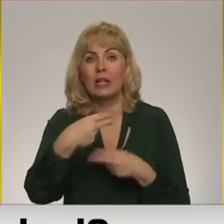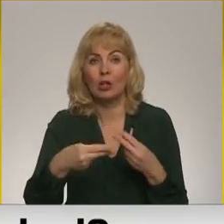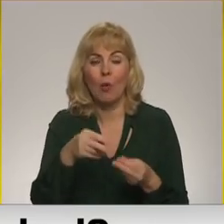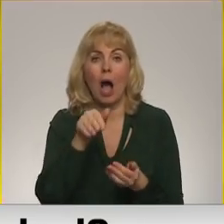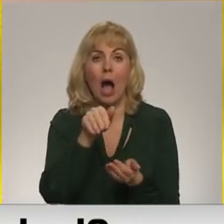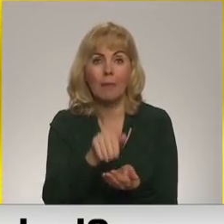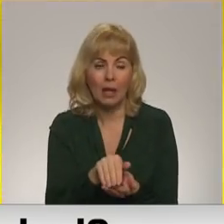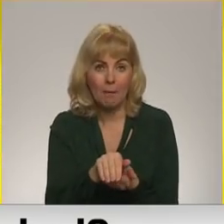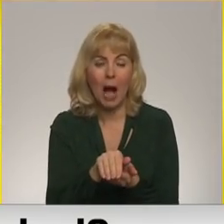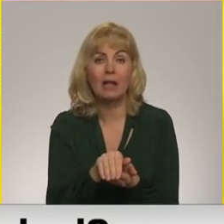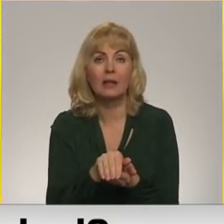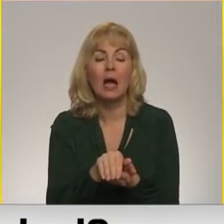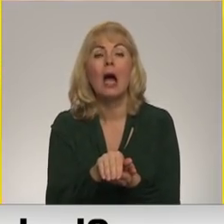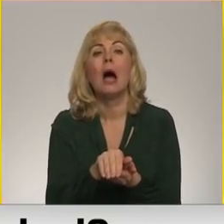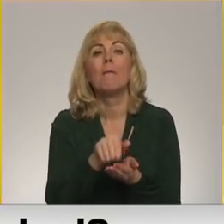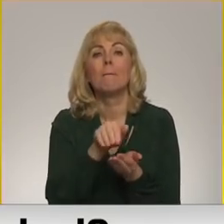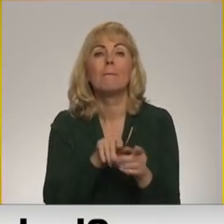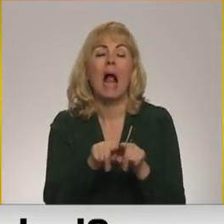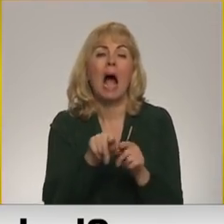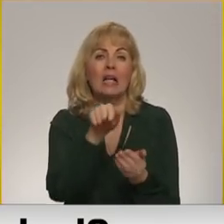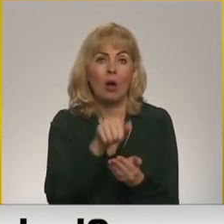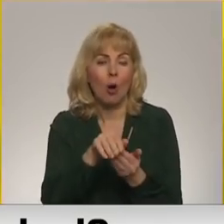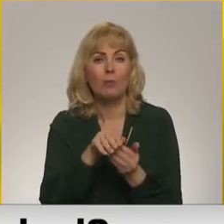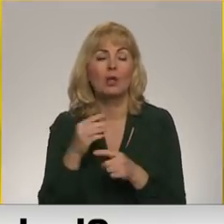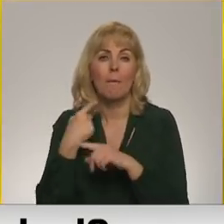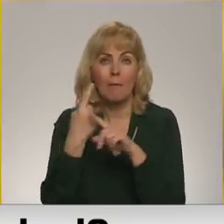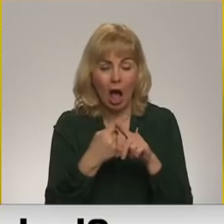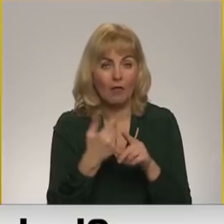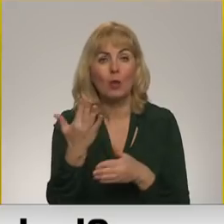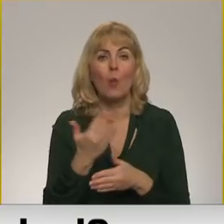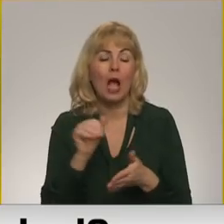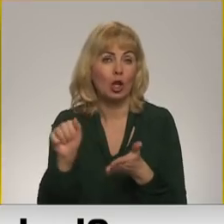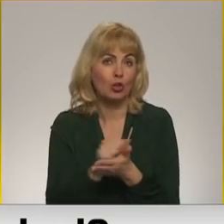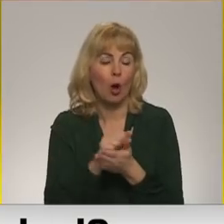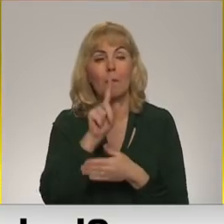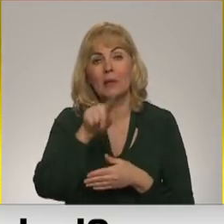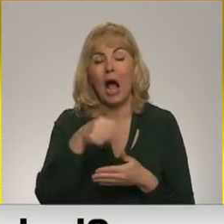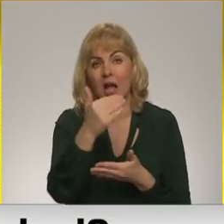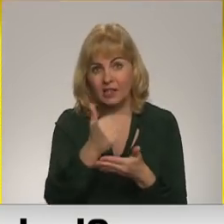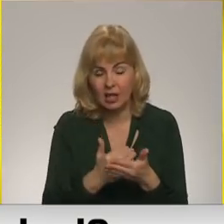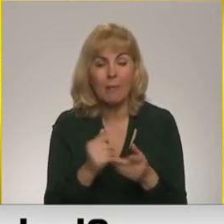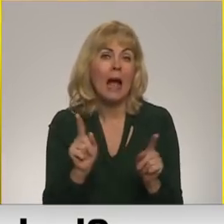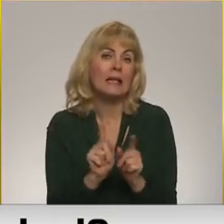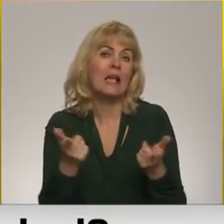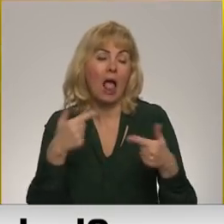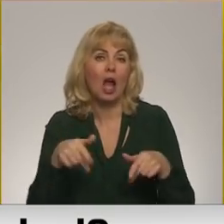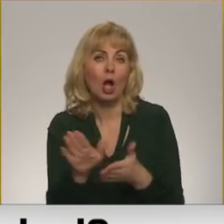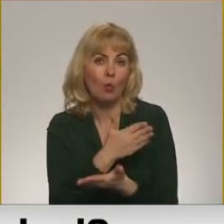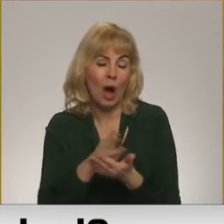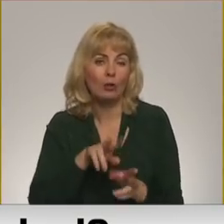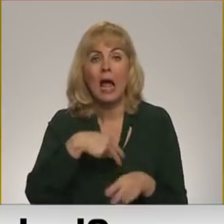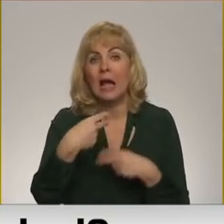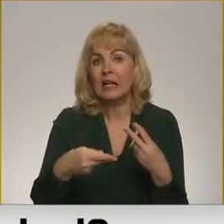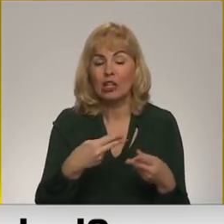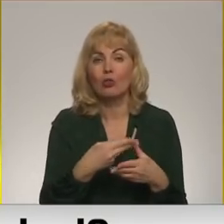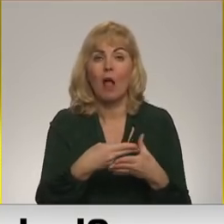kapos Baltkrievijā. Ukraiņu rīcībā esot nonāca dokumentus ar prasību visīsākajā laikā nokārtot kritušo